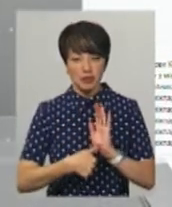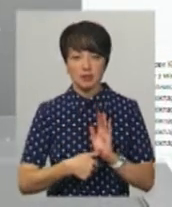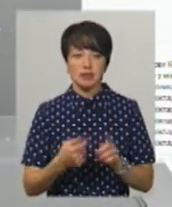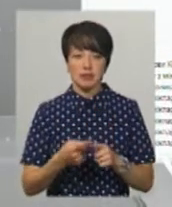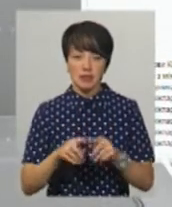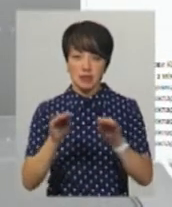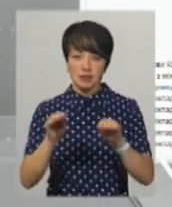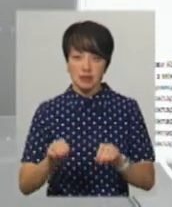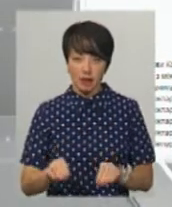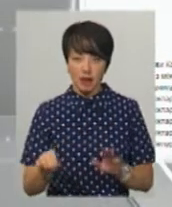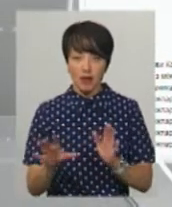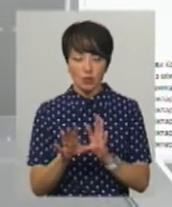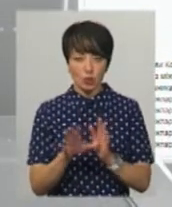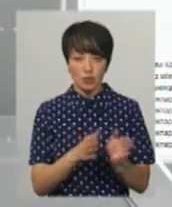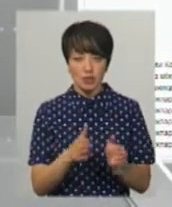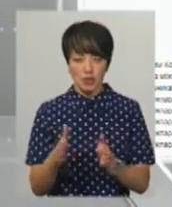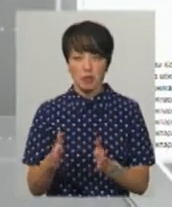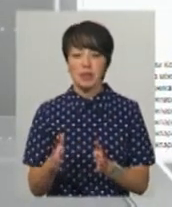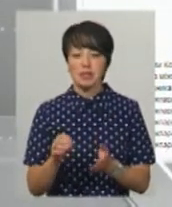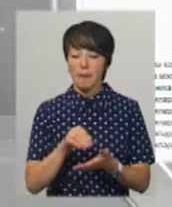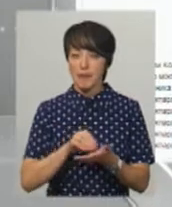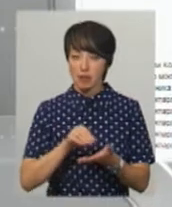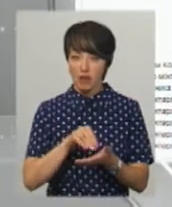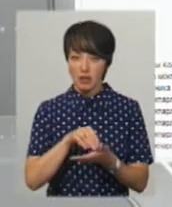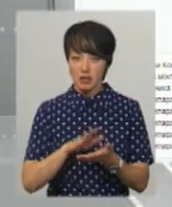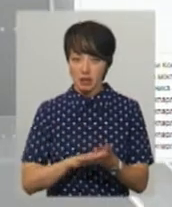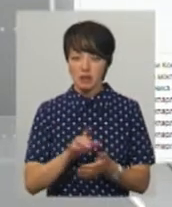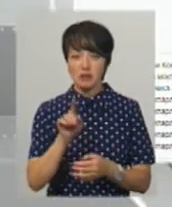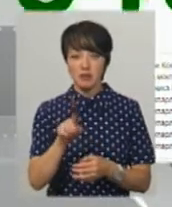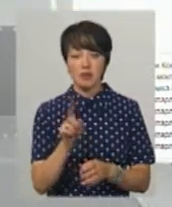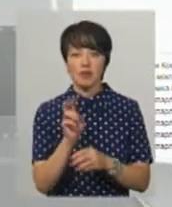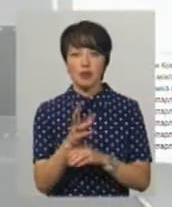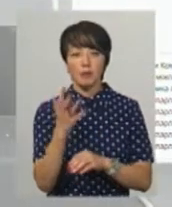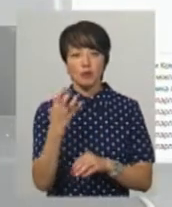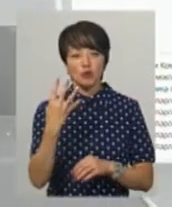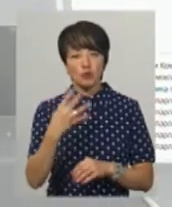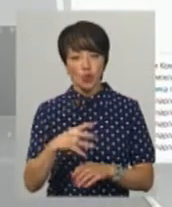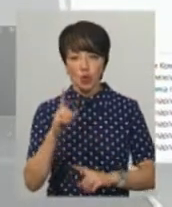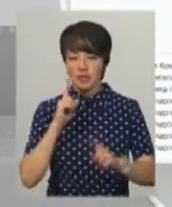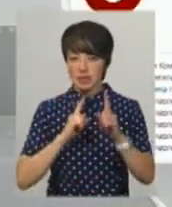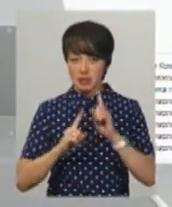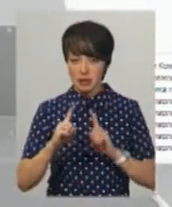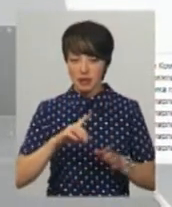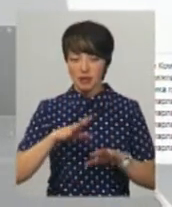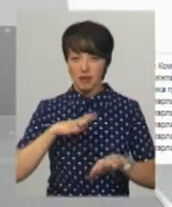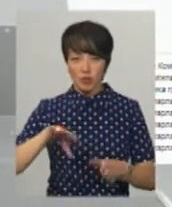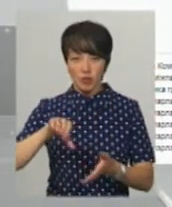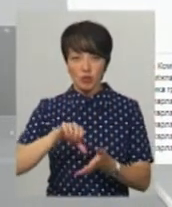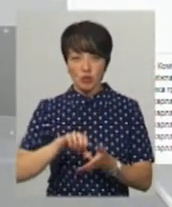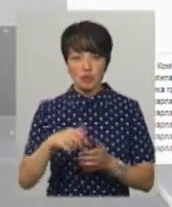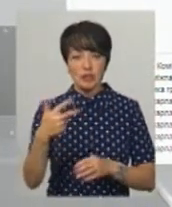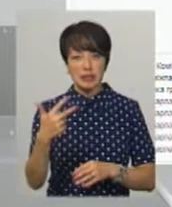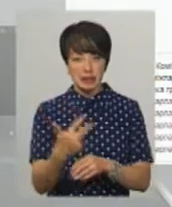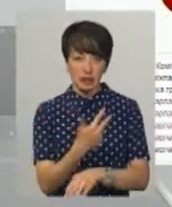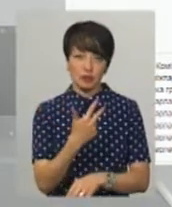дані реєстрації за допомогою електронної системи. За письмовою реєстрацією Андрій Шенькович відвідав 540 пленарних засідань, відсутність поважних причин